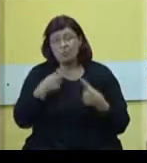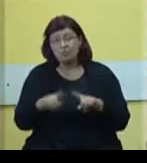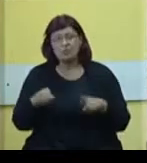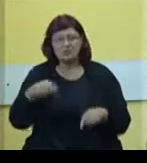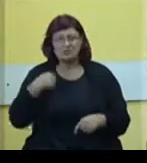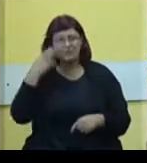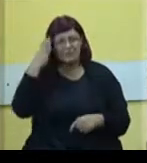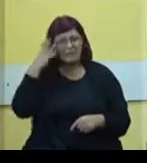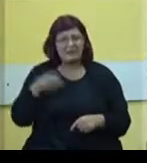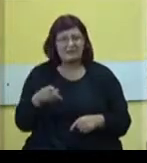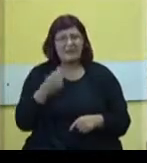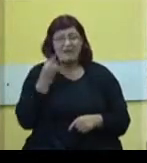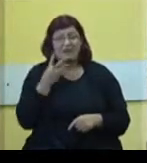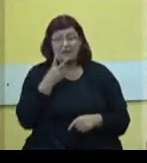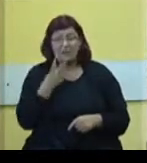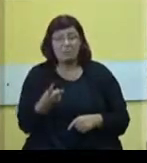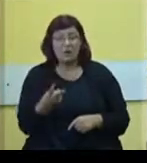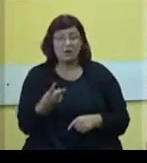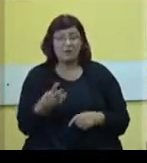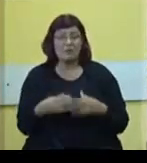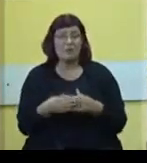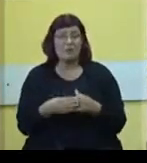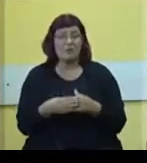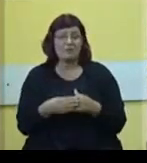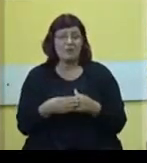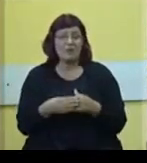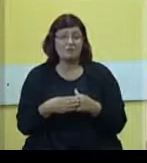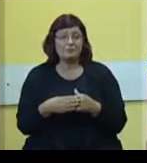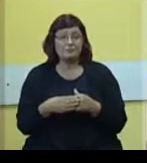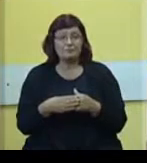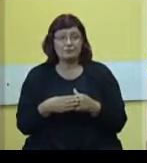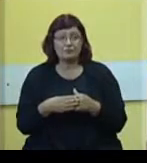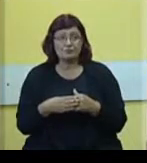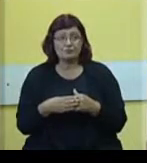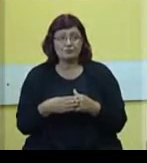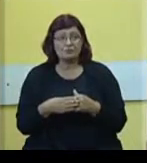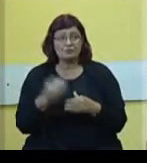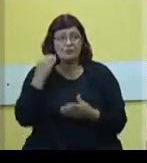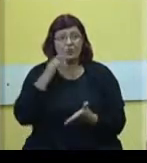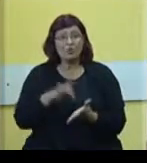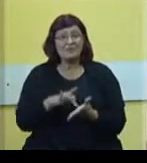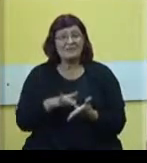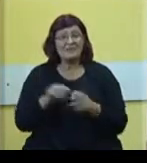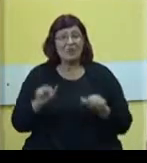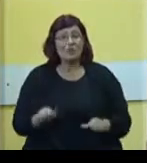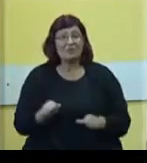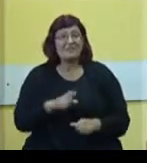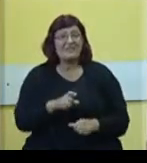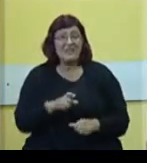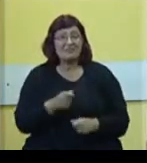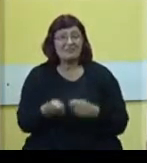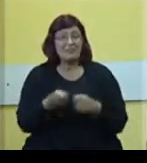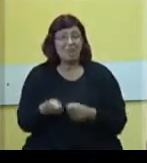je kada pogledamo, recimo, konkretno na poziciju uprave za kapitalno ulaganja,